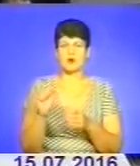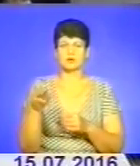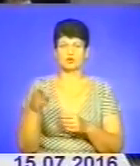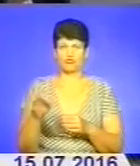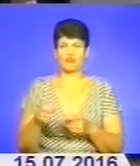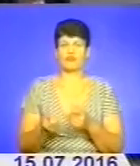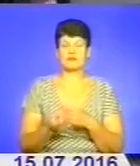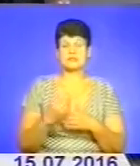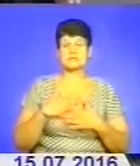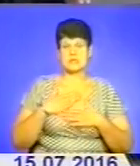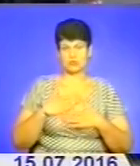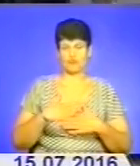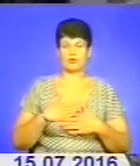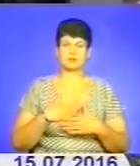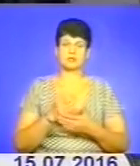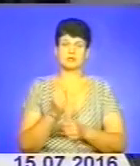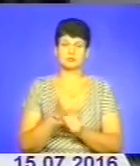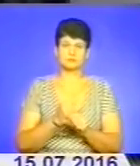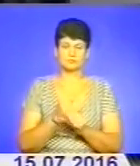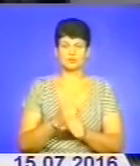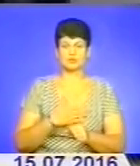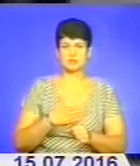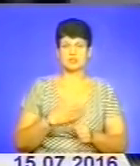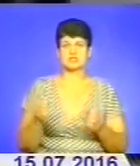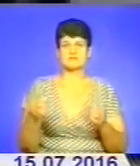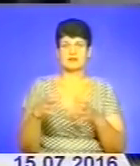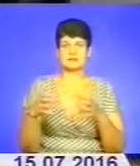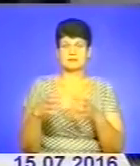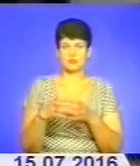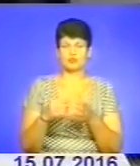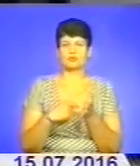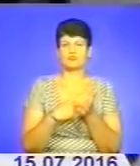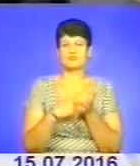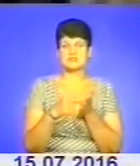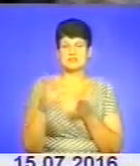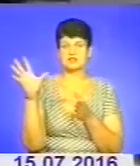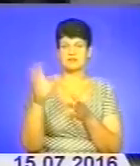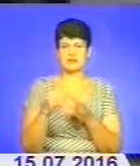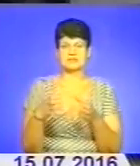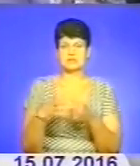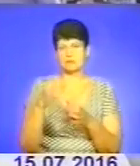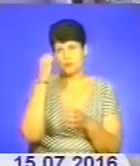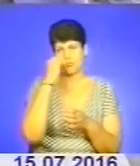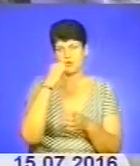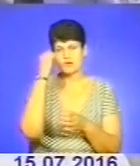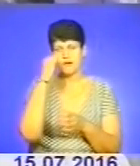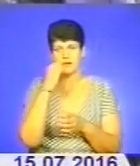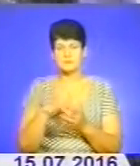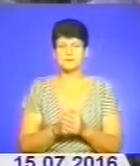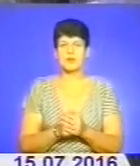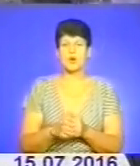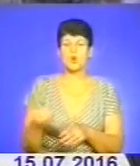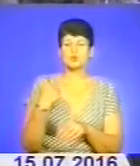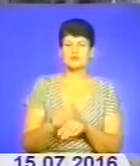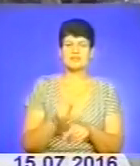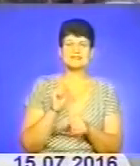задоволеними несення служби нашим заведеним загоном. Тому і вирішили відзначити весь заведений загін подяками. Основні завдання, які